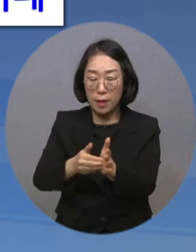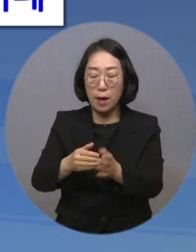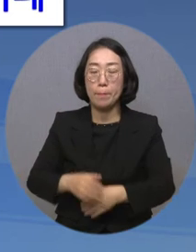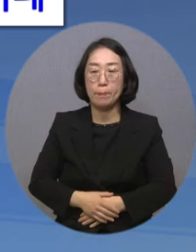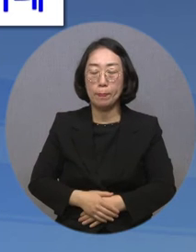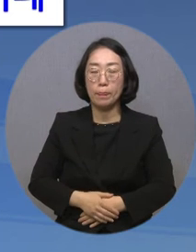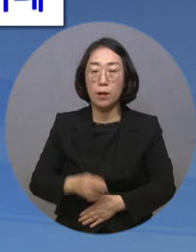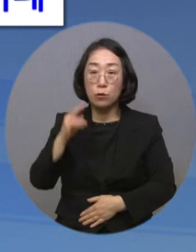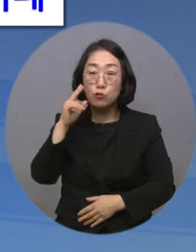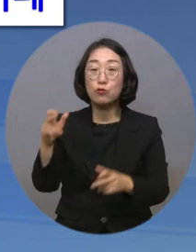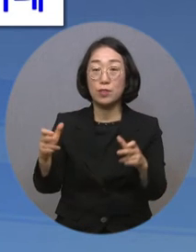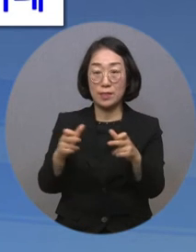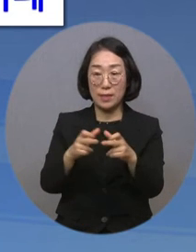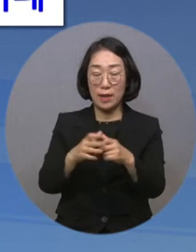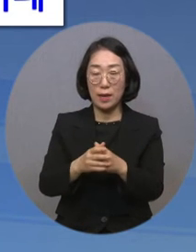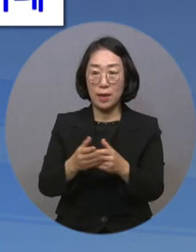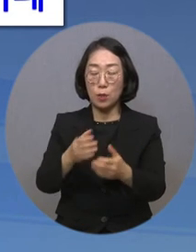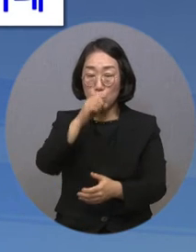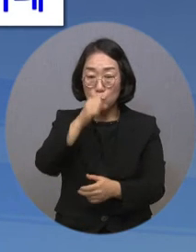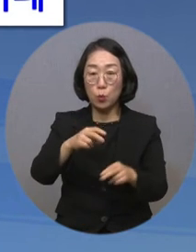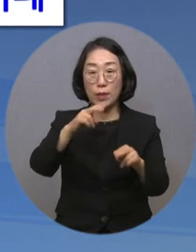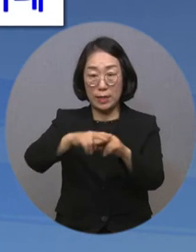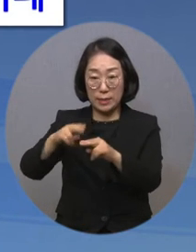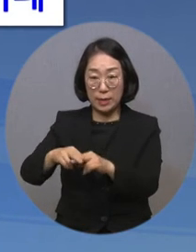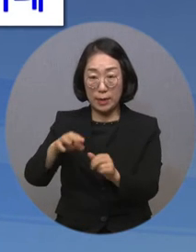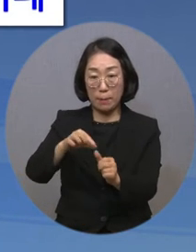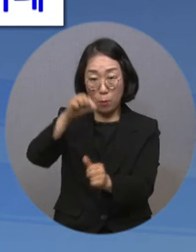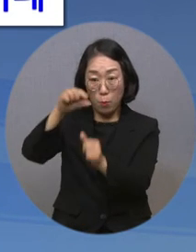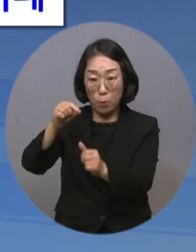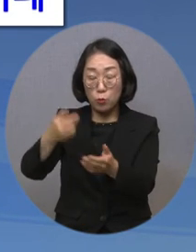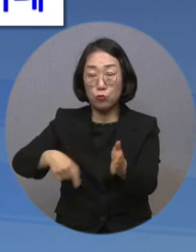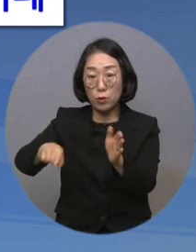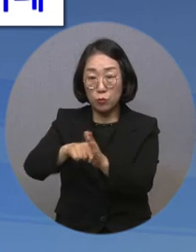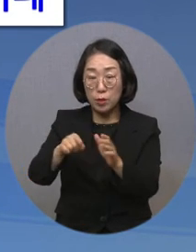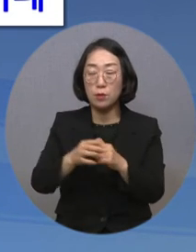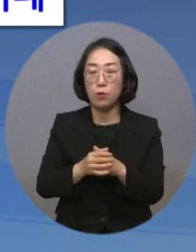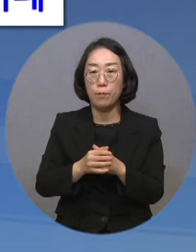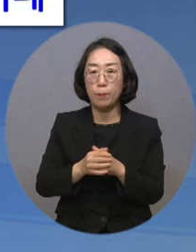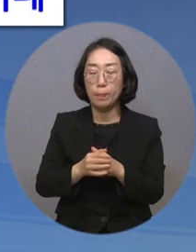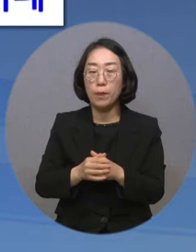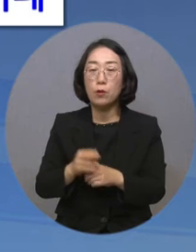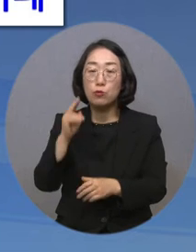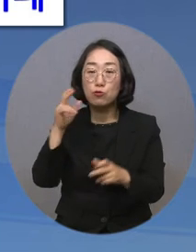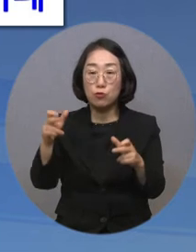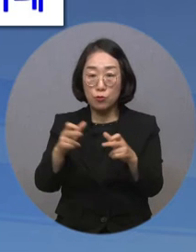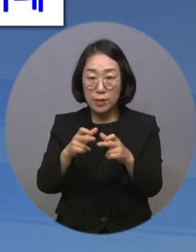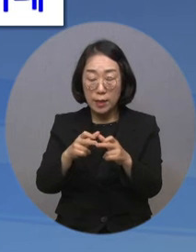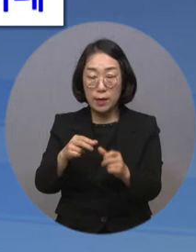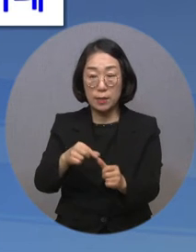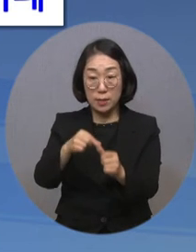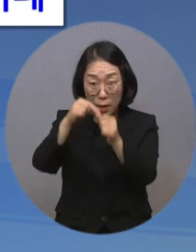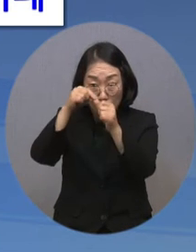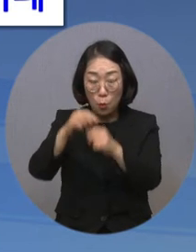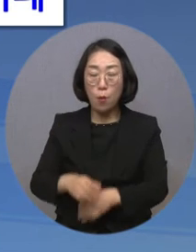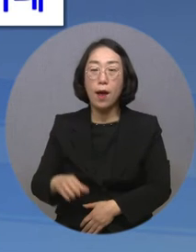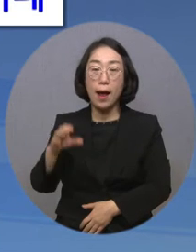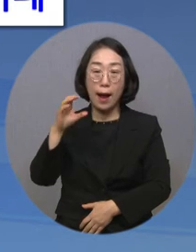중증장애인에게 질 좋은 일자리 제공을 위해 한국장애인개발원이 추진하고 있는 중증장애인채용카페